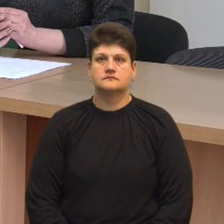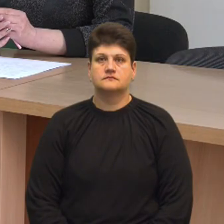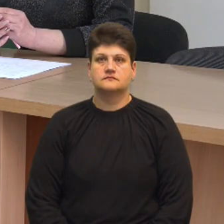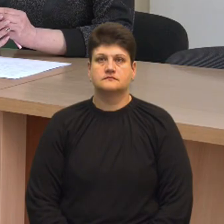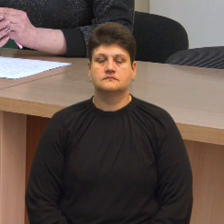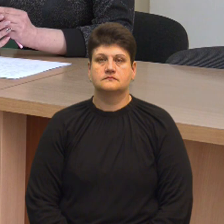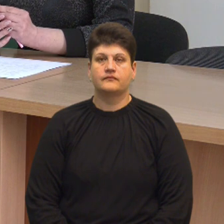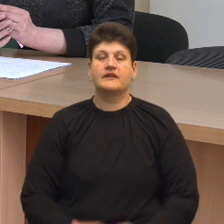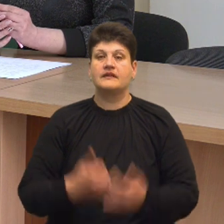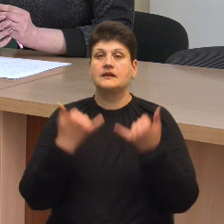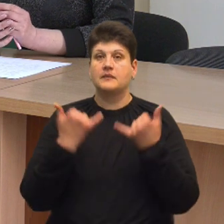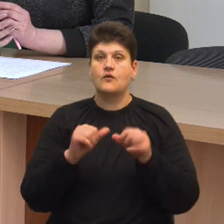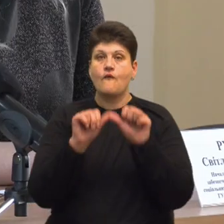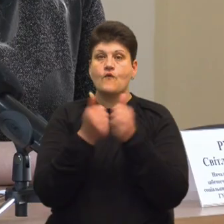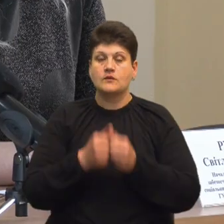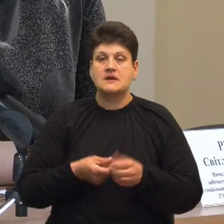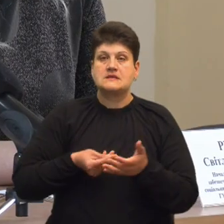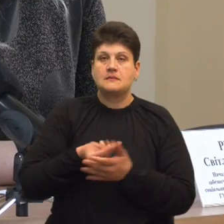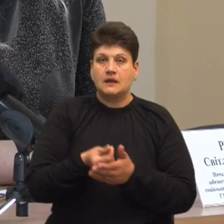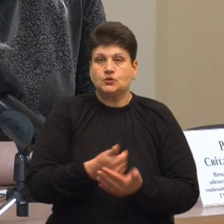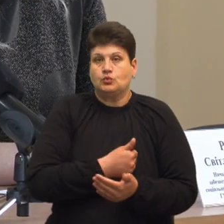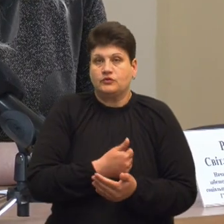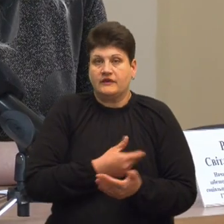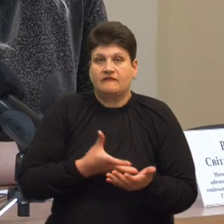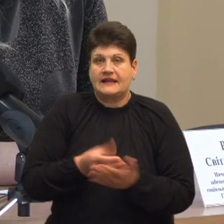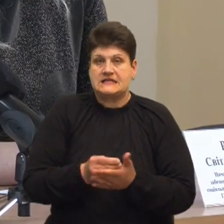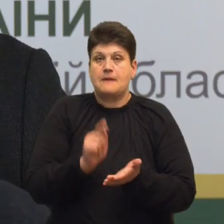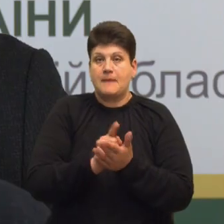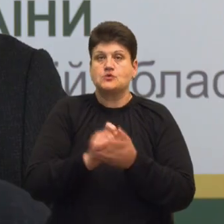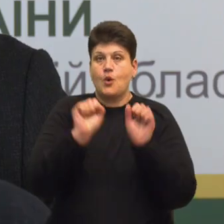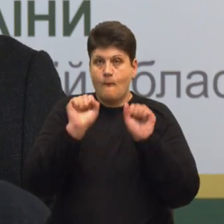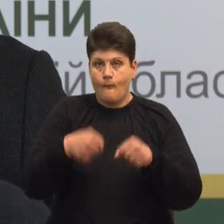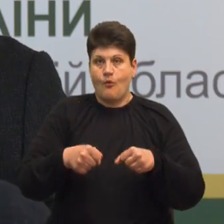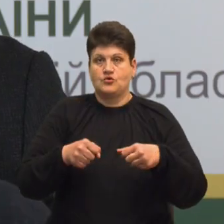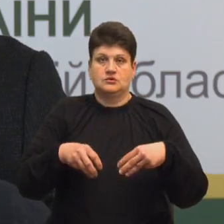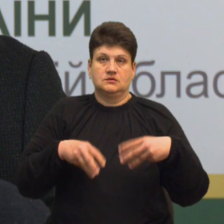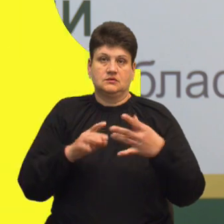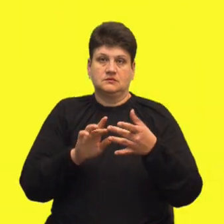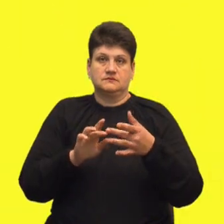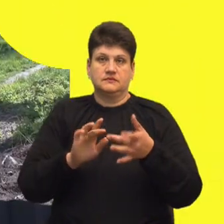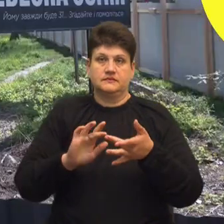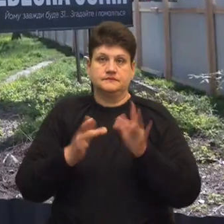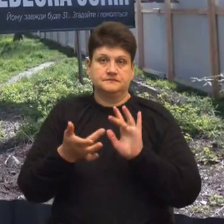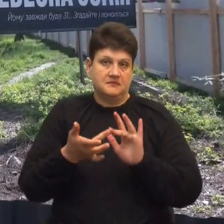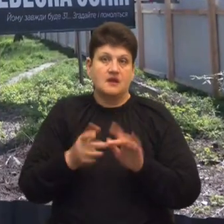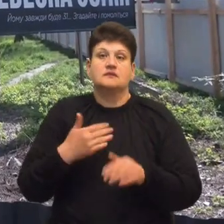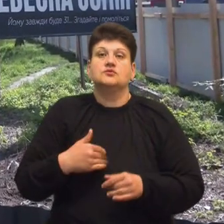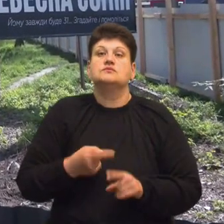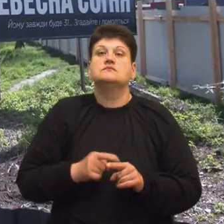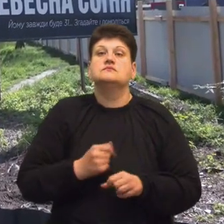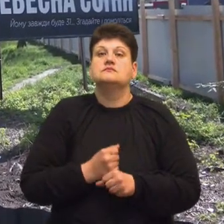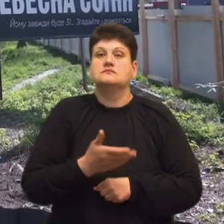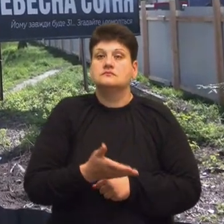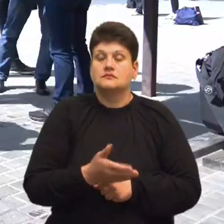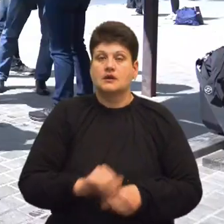Відтепер оформити сплату добровільних внесків на пенсію можна онлайн. Як і для чого це робити? Біля